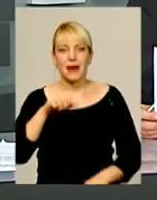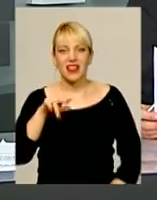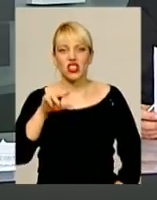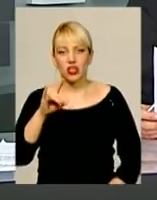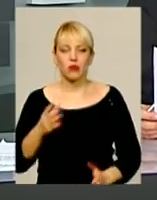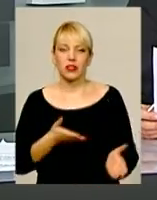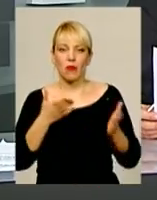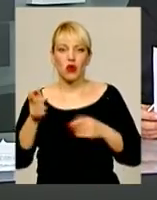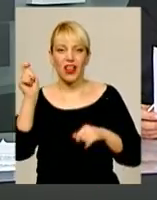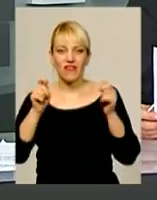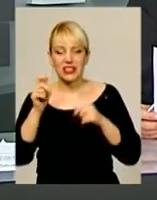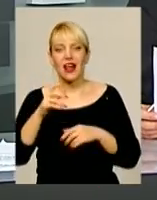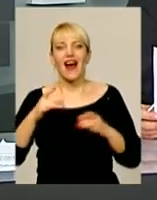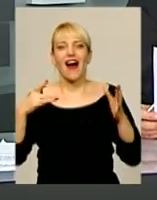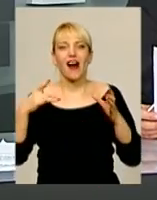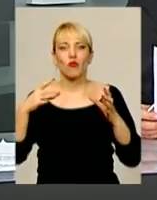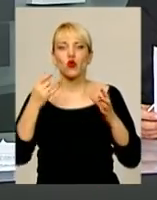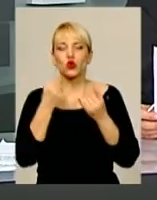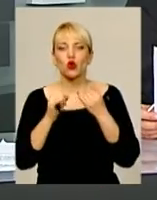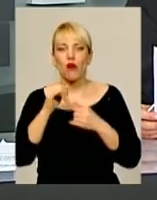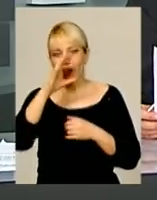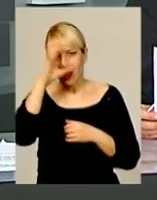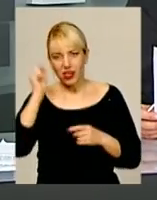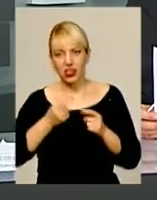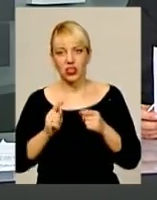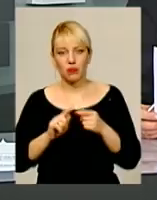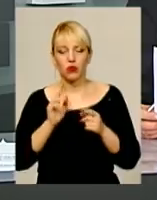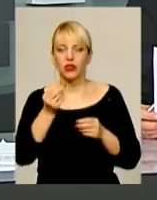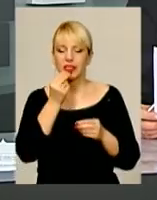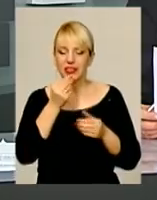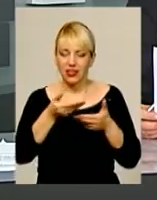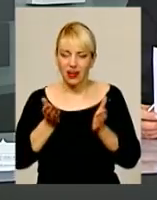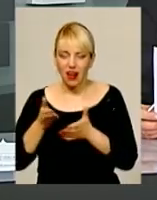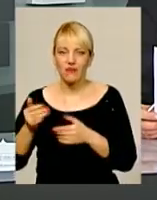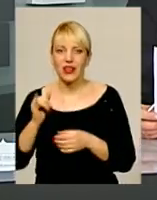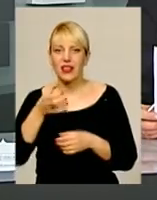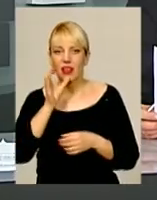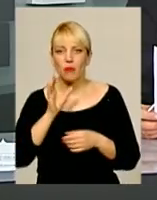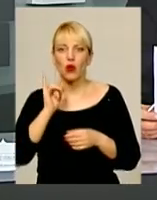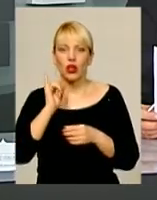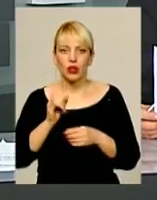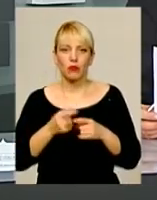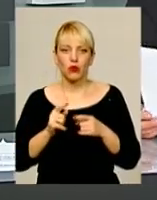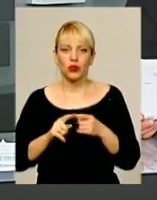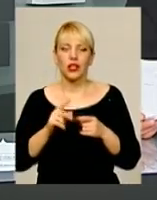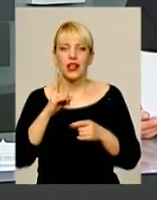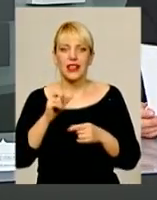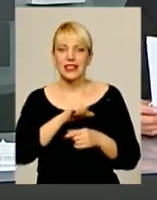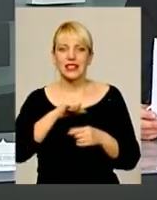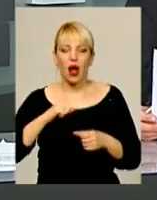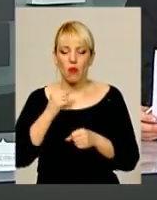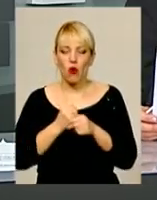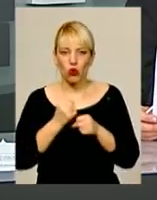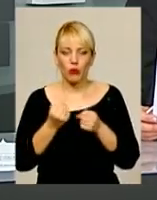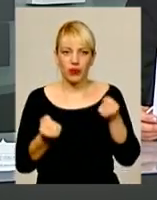«Гарбузова ніч». Під відкритим небом готуватимуть гарбузові страви та напої і ганятимуть на саборомних тарантасах. Окрім того, у